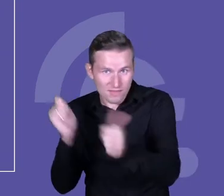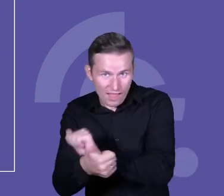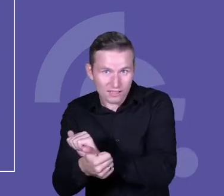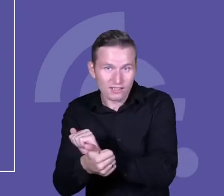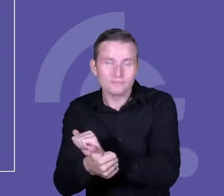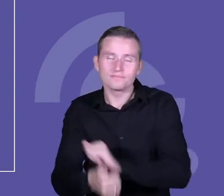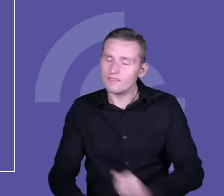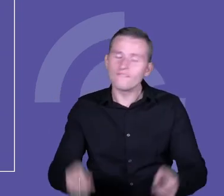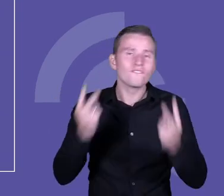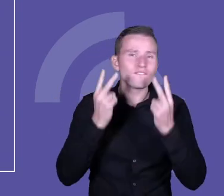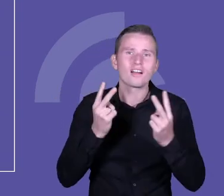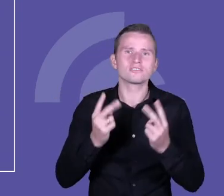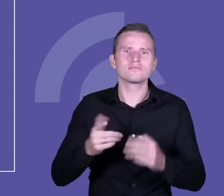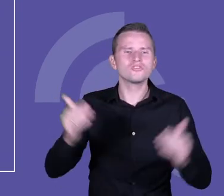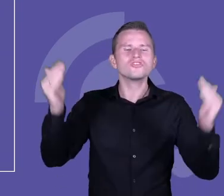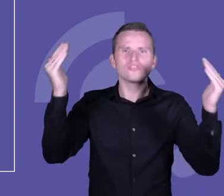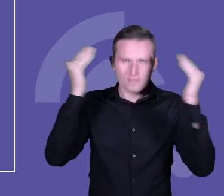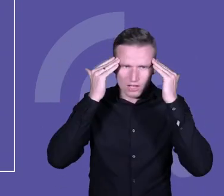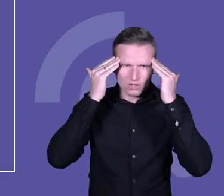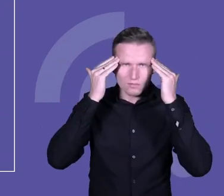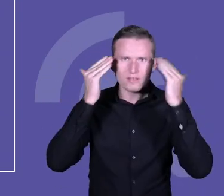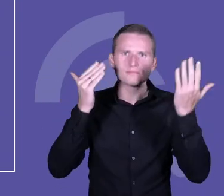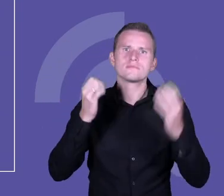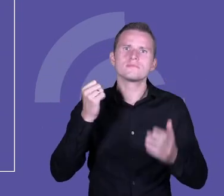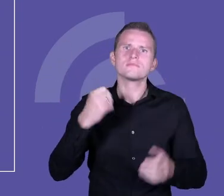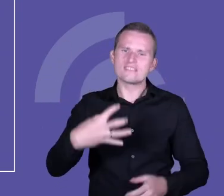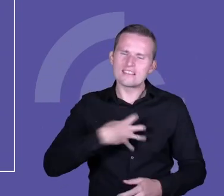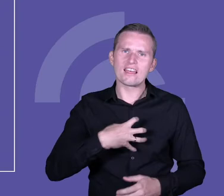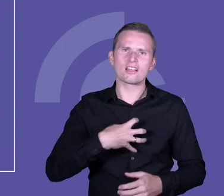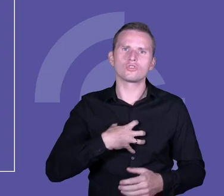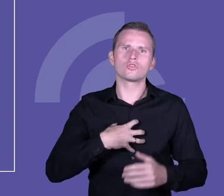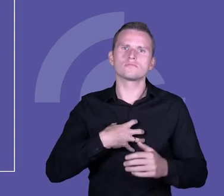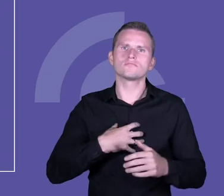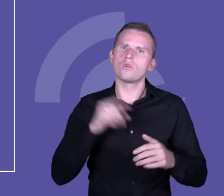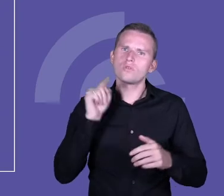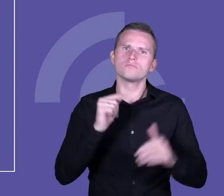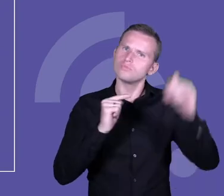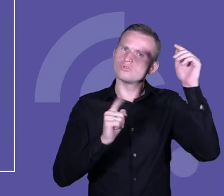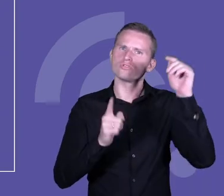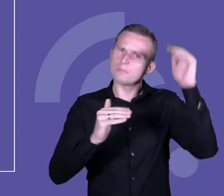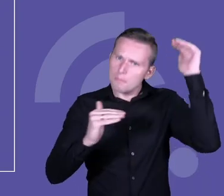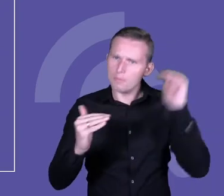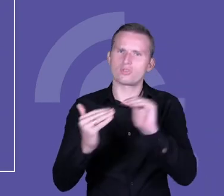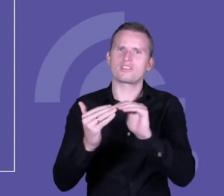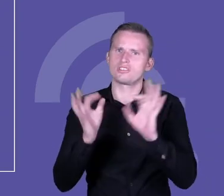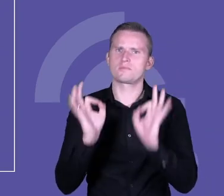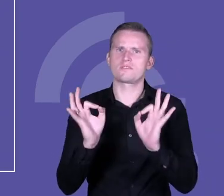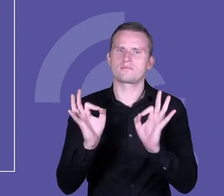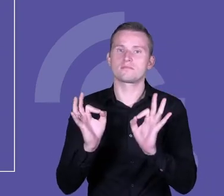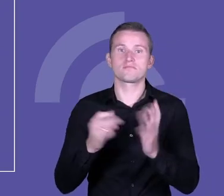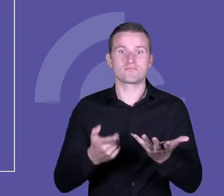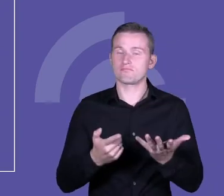jest właśnie to świadome podejście dyrektora. Choćby do tego, że jeżeli zdecydował się na tak trudną rolę, rolę